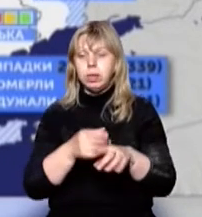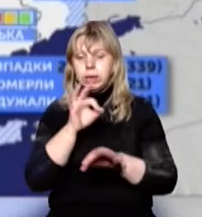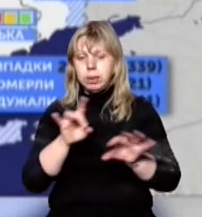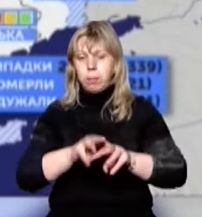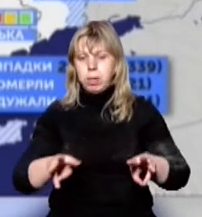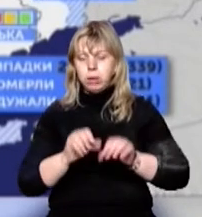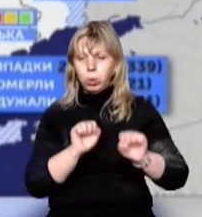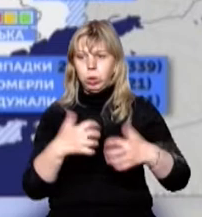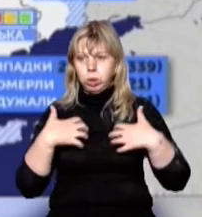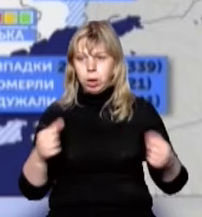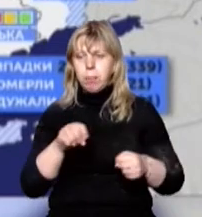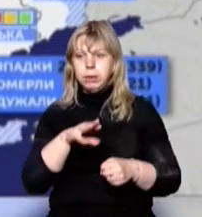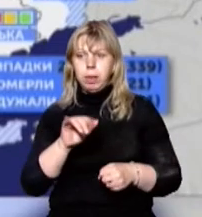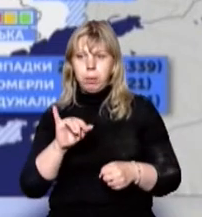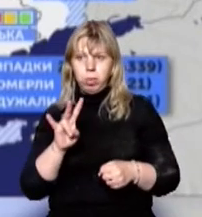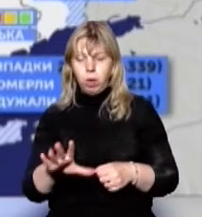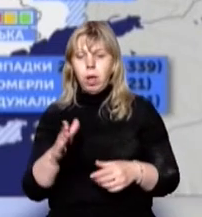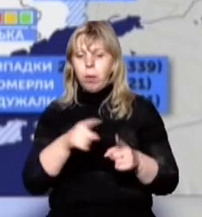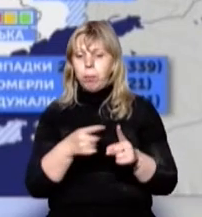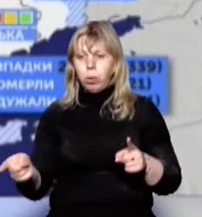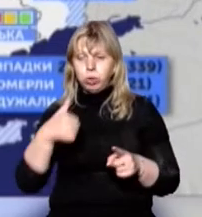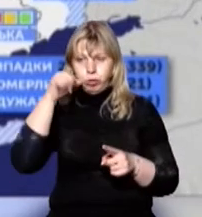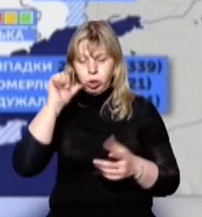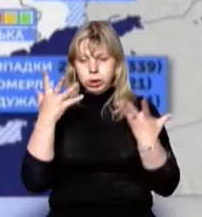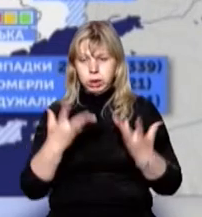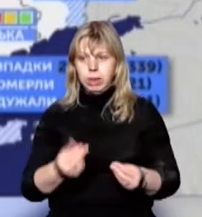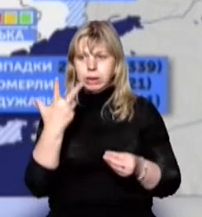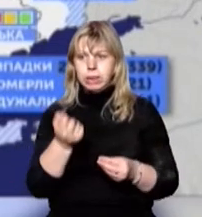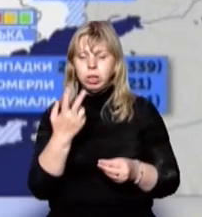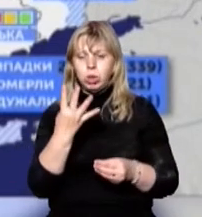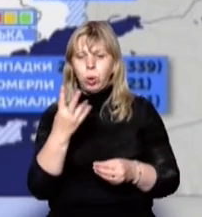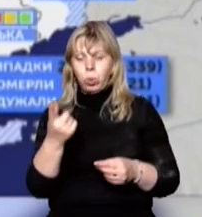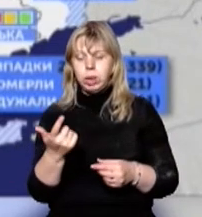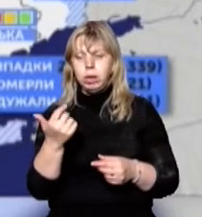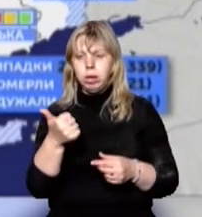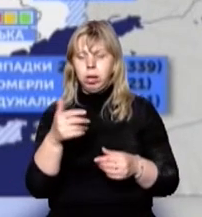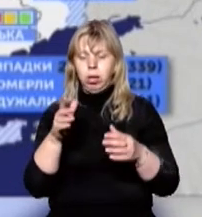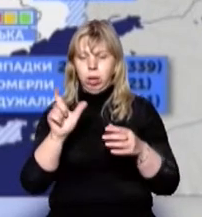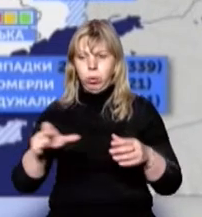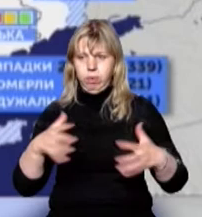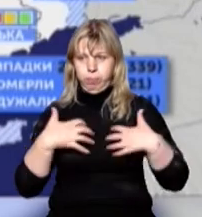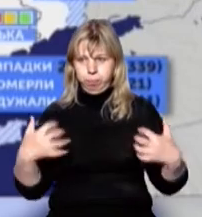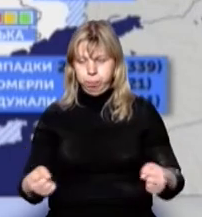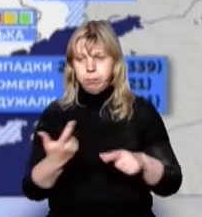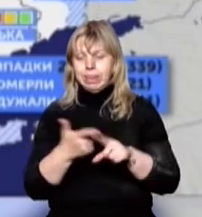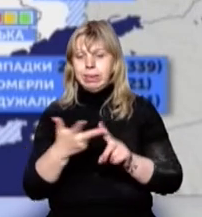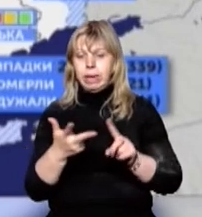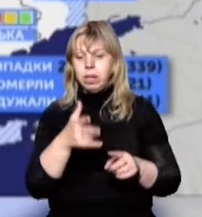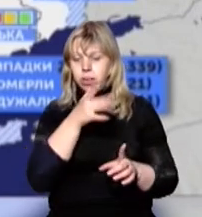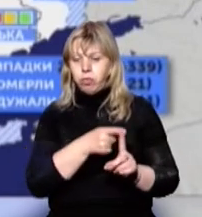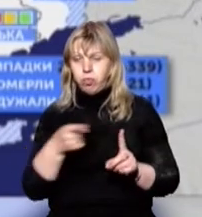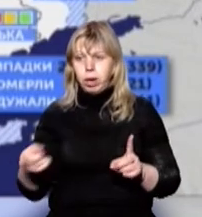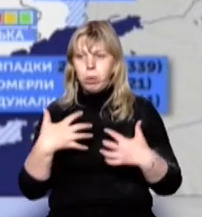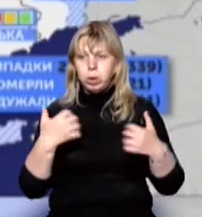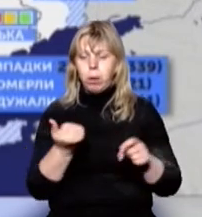сказав міністр охорони здоров'я Максим Степанов. Протягом вчорашнього дня 341 пацієнт вилікувався. Це втратя за час пандемії,